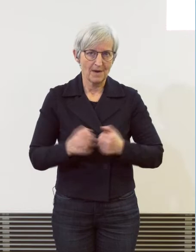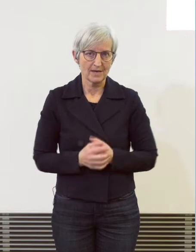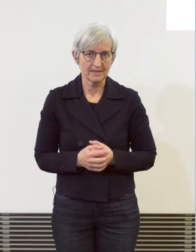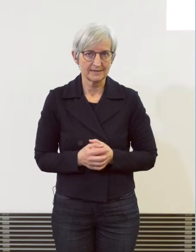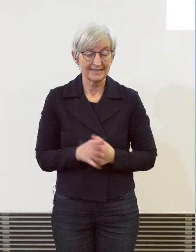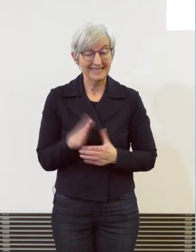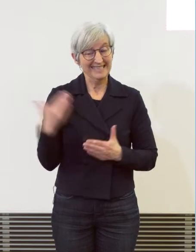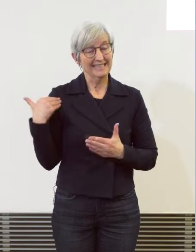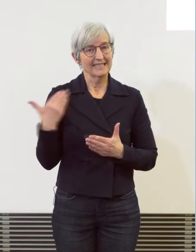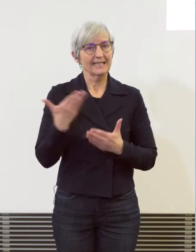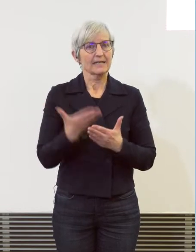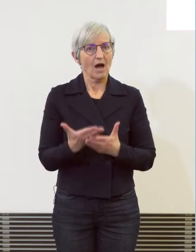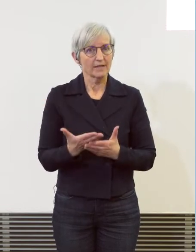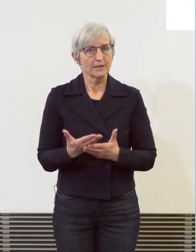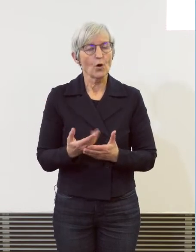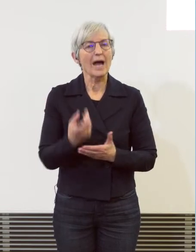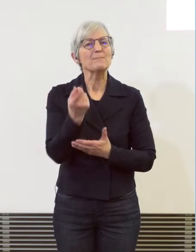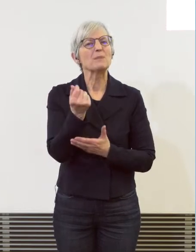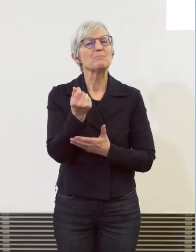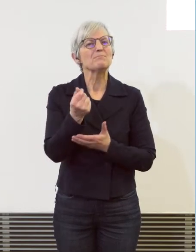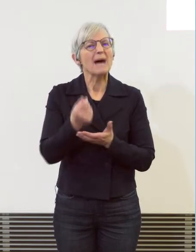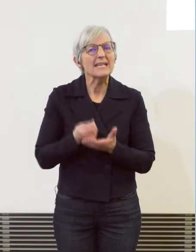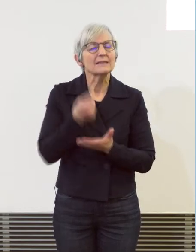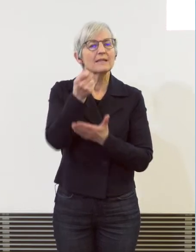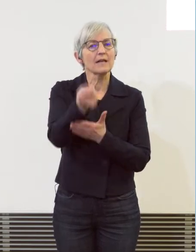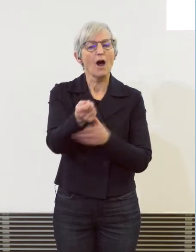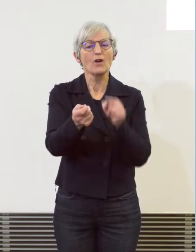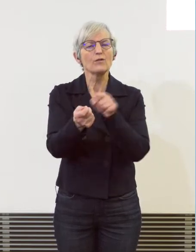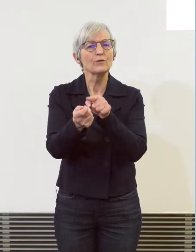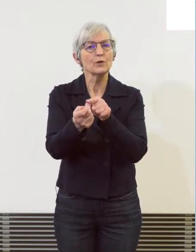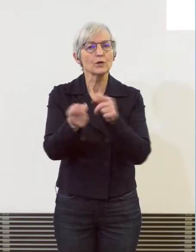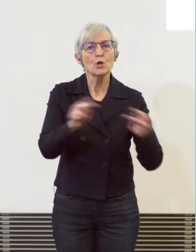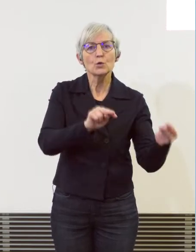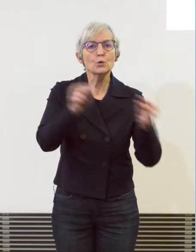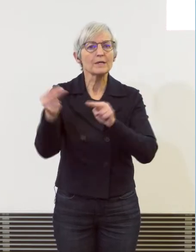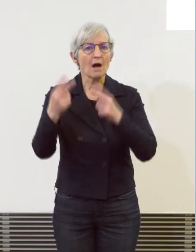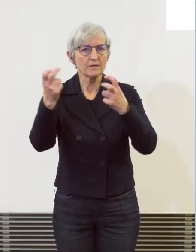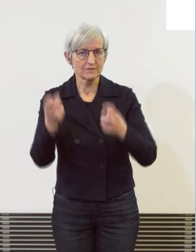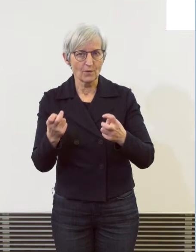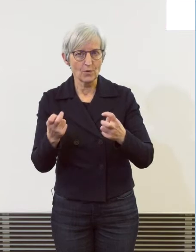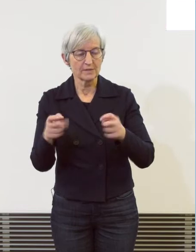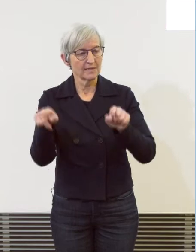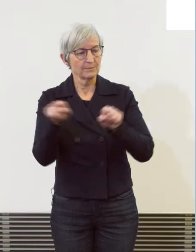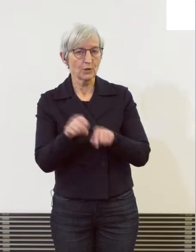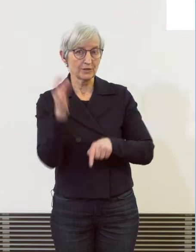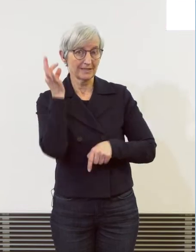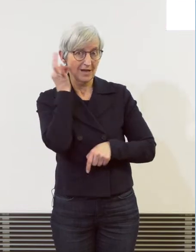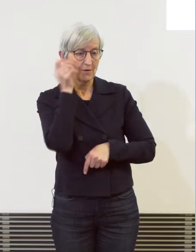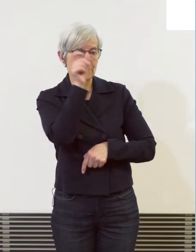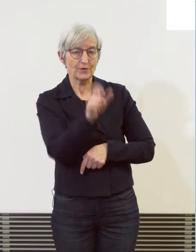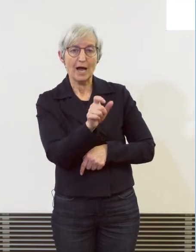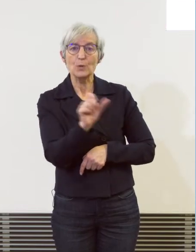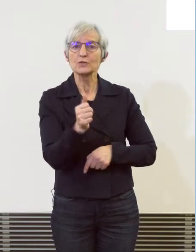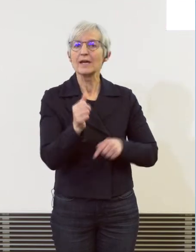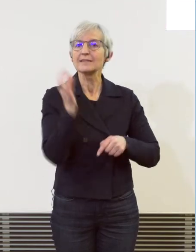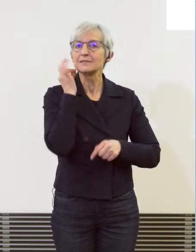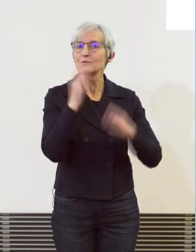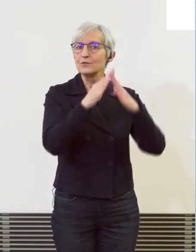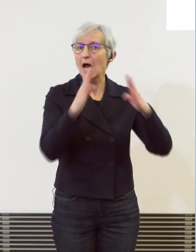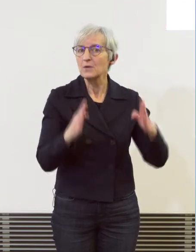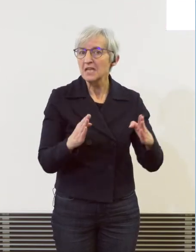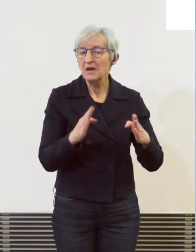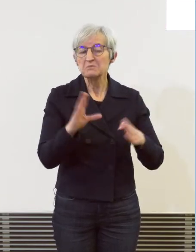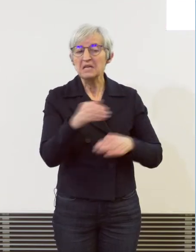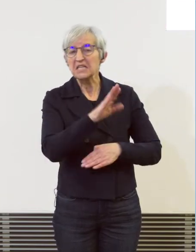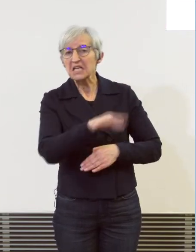für das sogenannte Übergangswohnen Also wenn eine Frau in einem Frauenhaus war, mit oder ohne Kind,